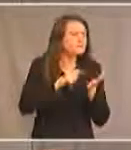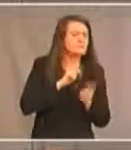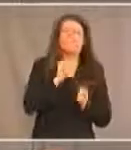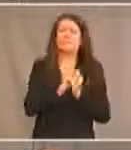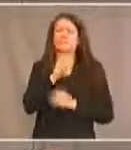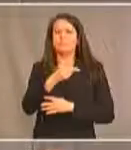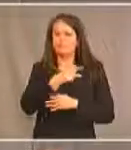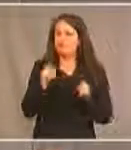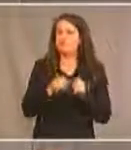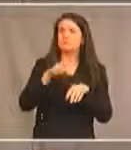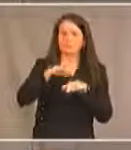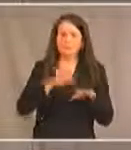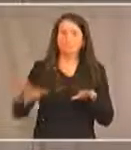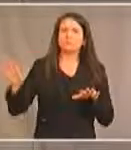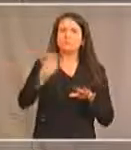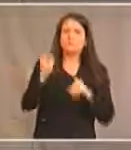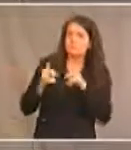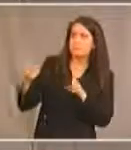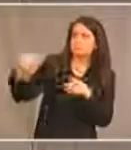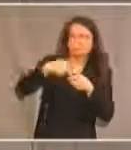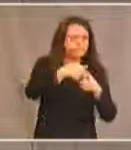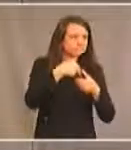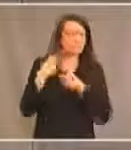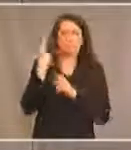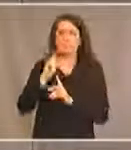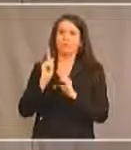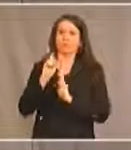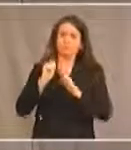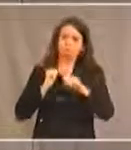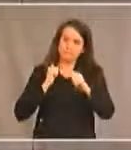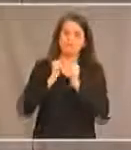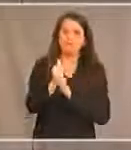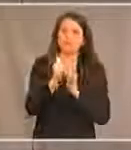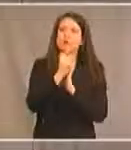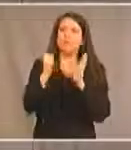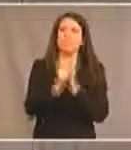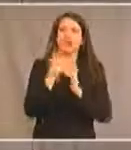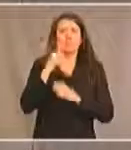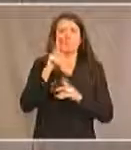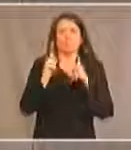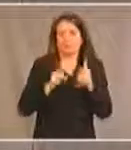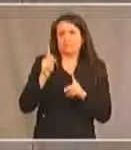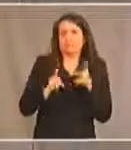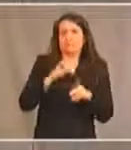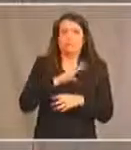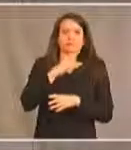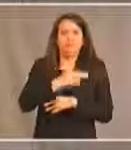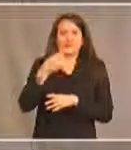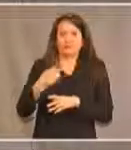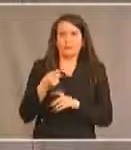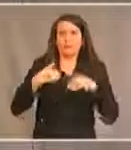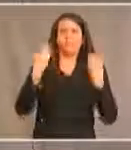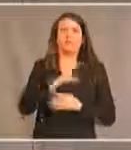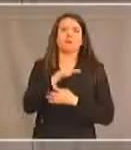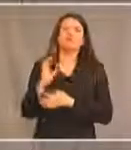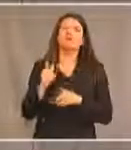les municipalités et les personnes intéressées qui mainteniront l'adoption d'une loi sur les Canadiens ayant des handicaps qu'on appelle maintenant la